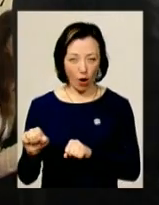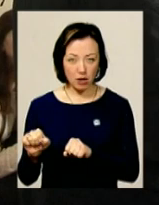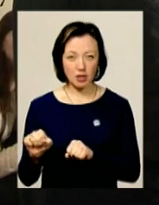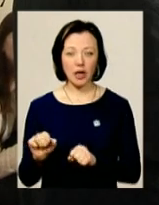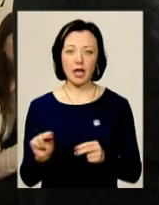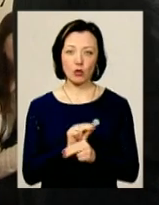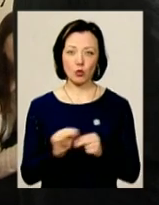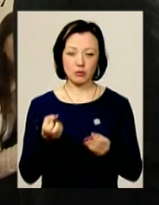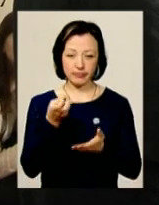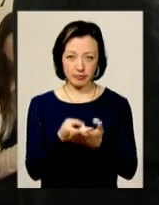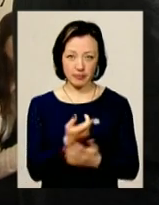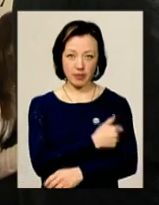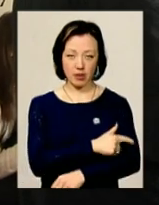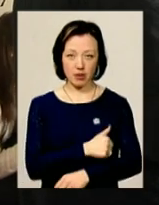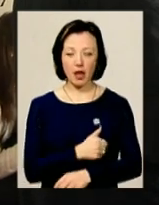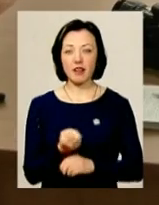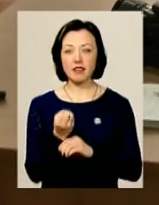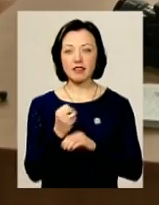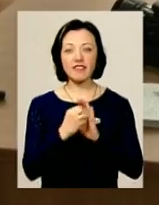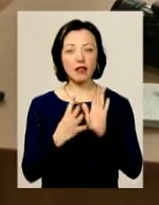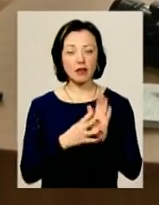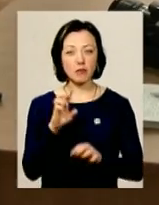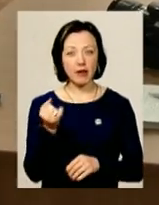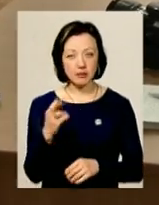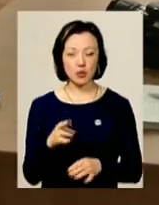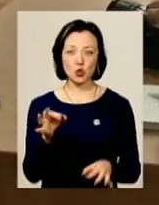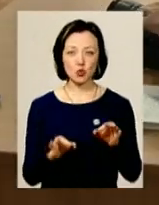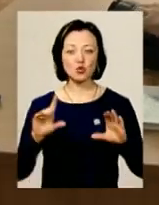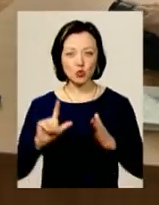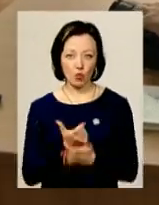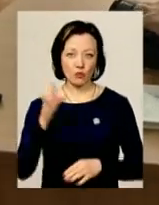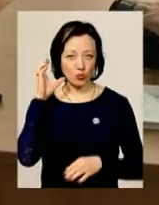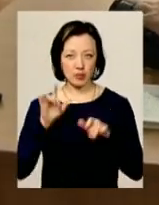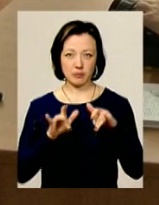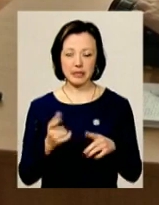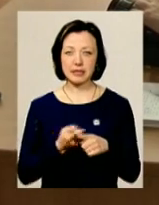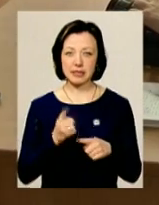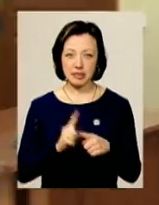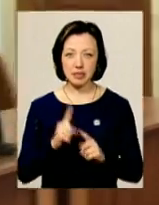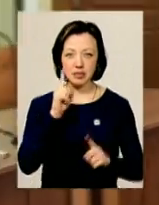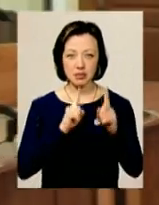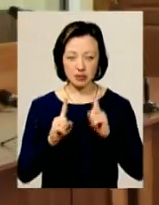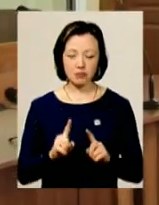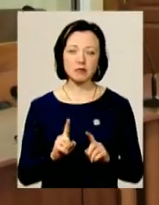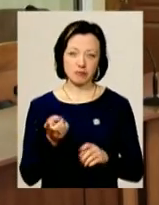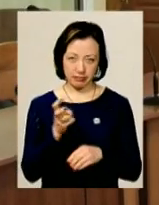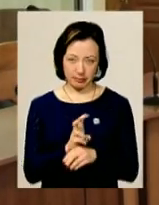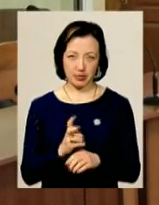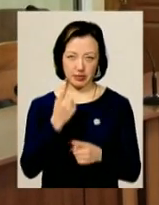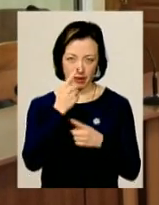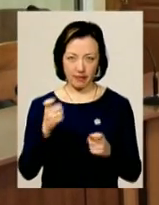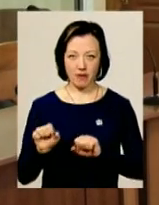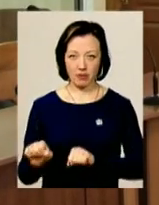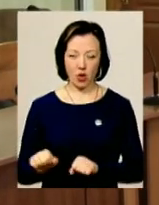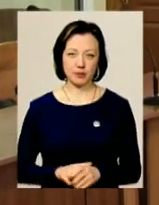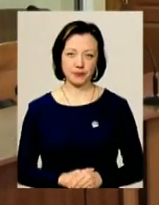Кривак лікується у стаціонарі. 19 березня суд знову слухатиме його справу. На це засідання посадовець прийде, заявив його